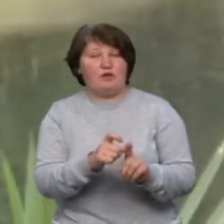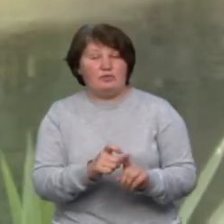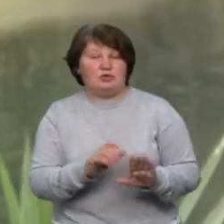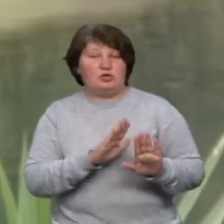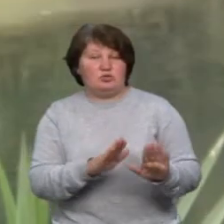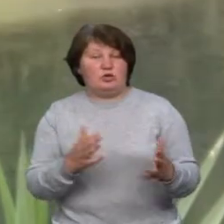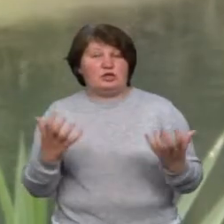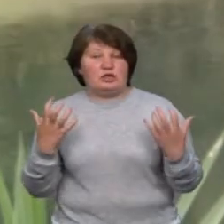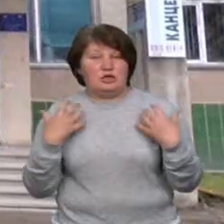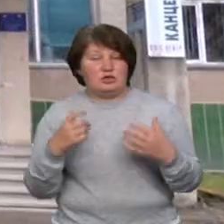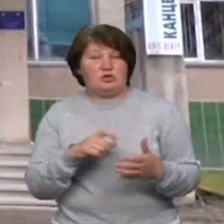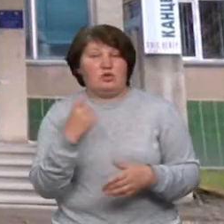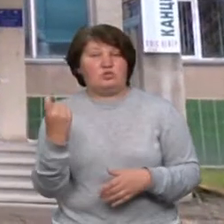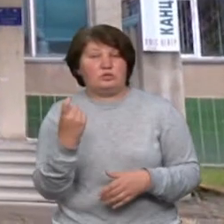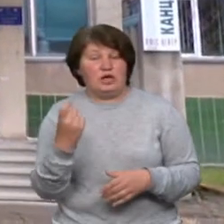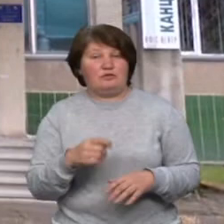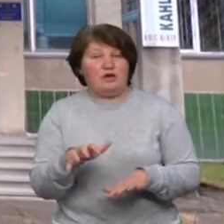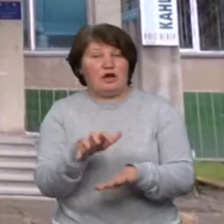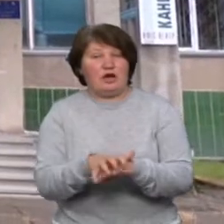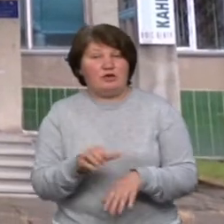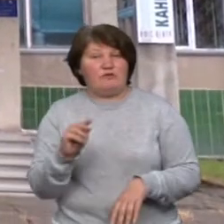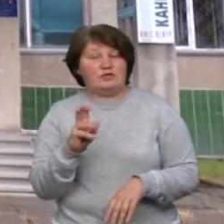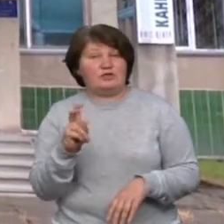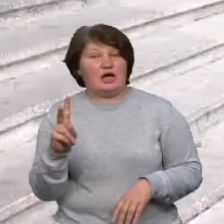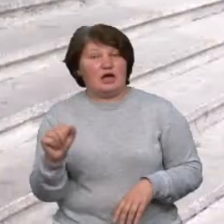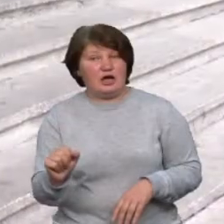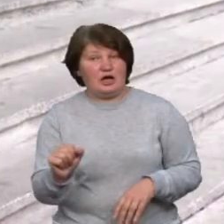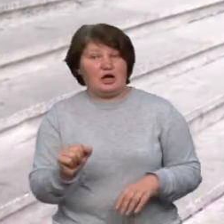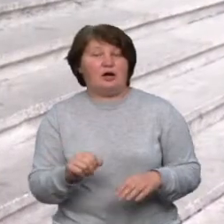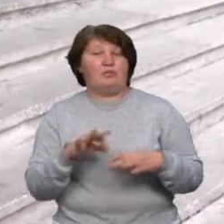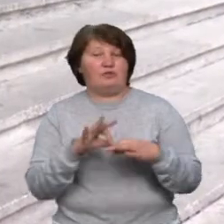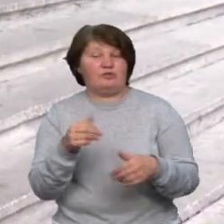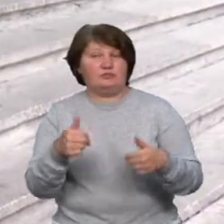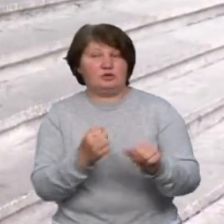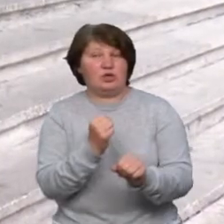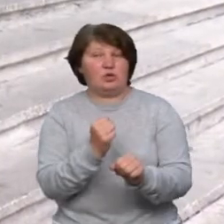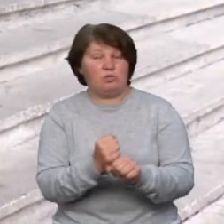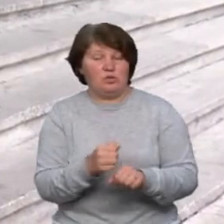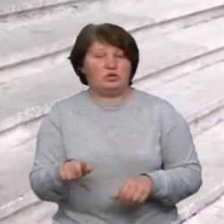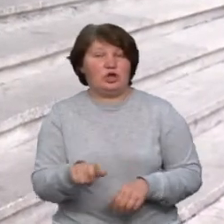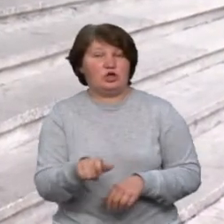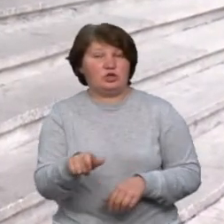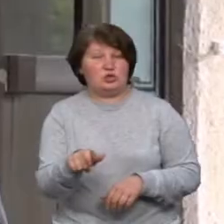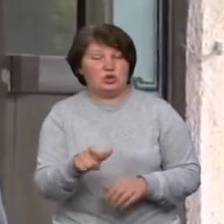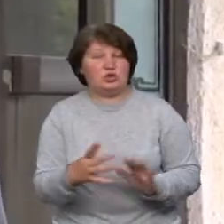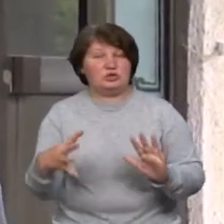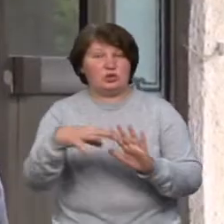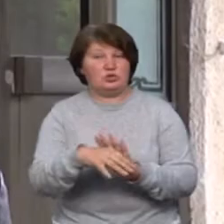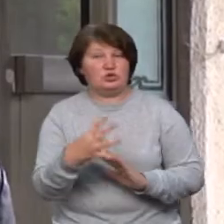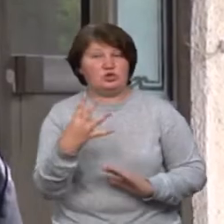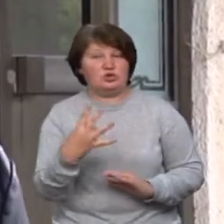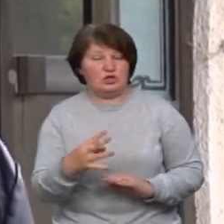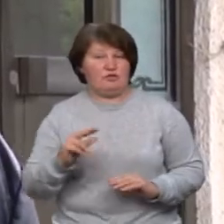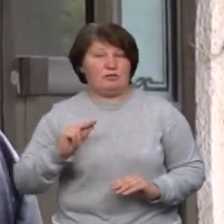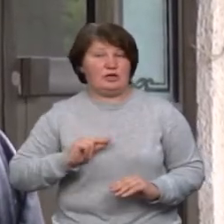житлово-комунального господарства Калуша Тараса Фіціка, у березні відбувся тендер на роботи у руслах річок. В ньому взяли участь четверо підрядників.